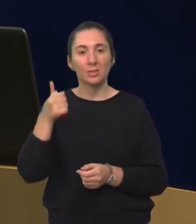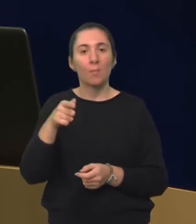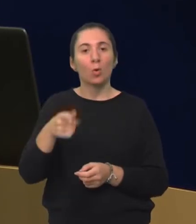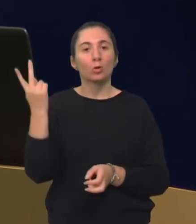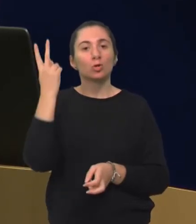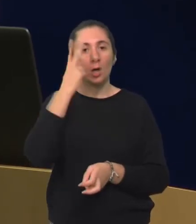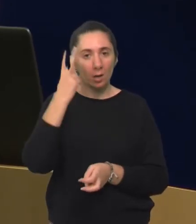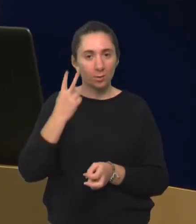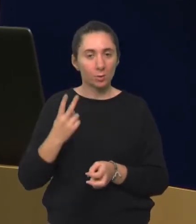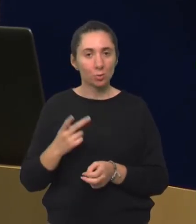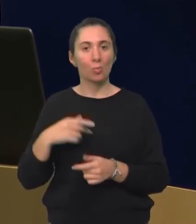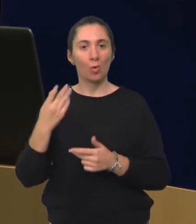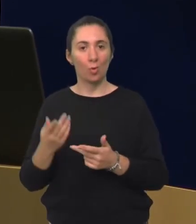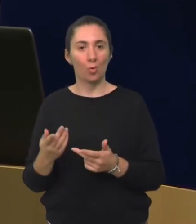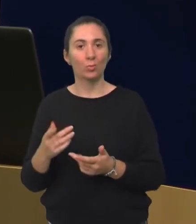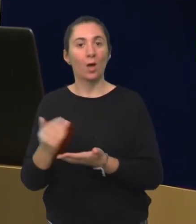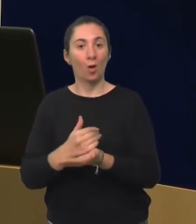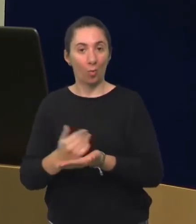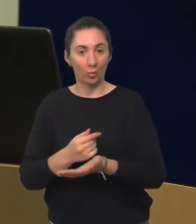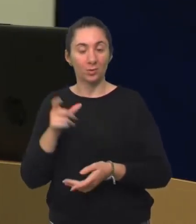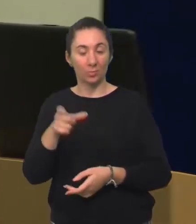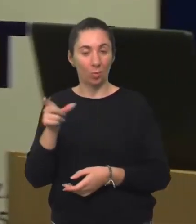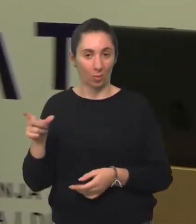razumijemo u pravilu onda je adekvatno koristilo.